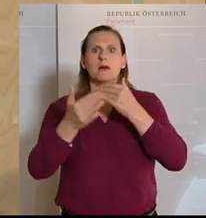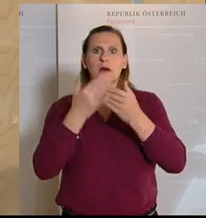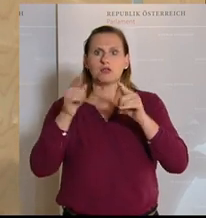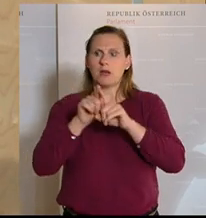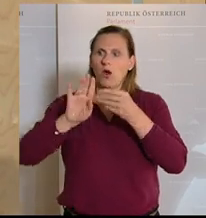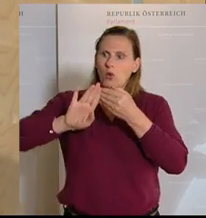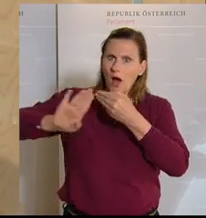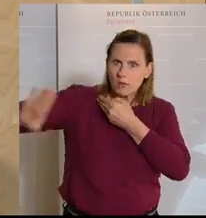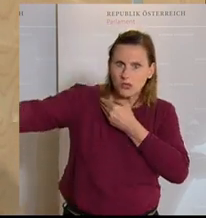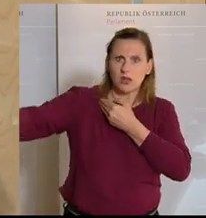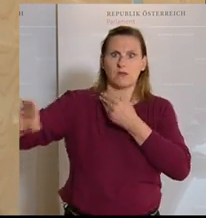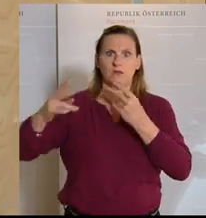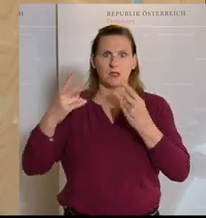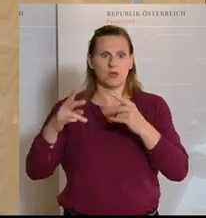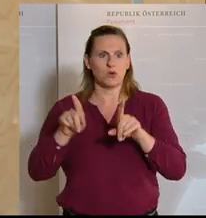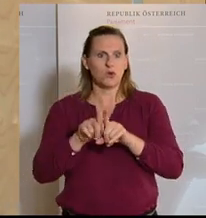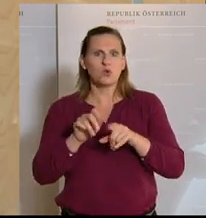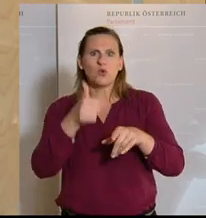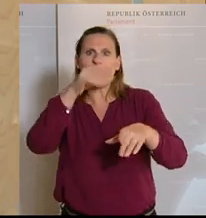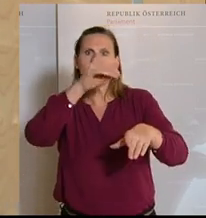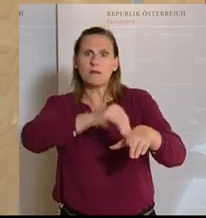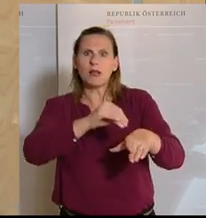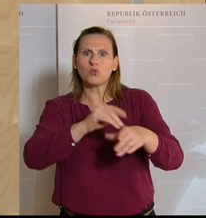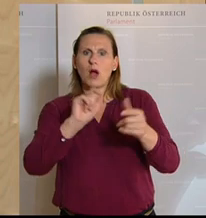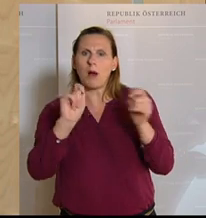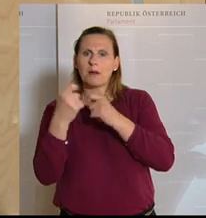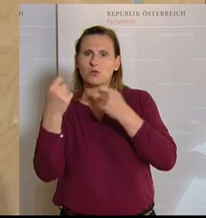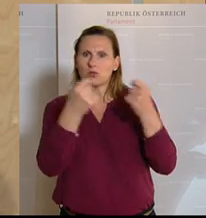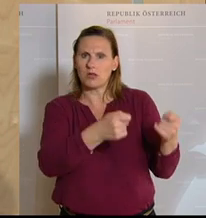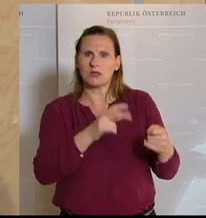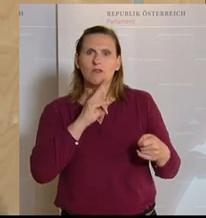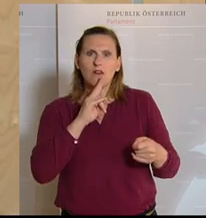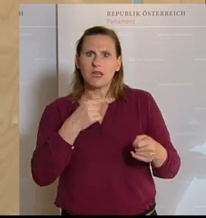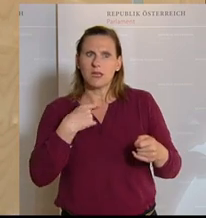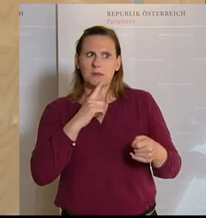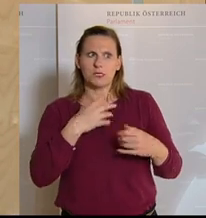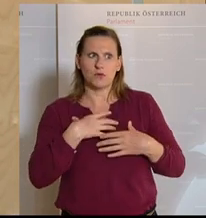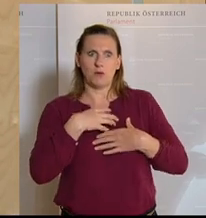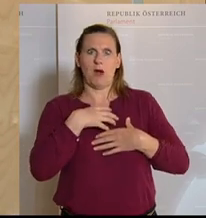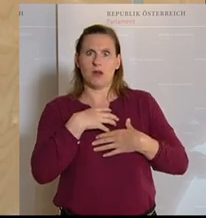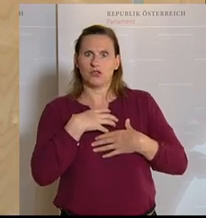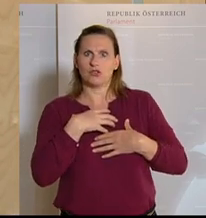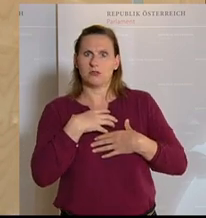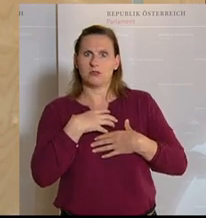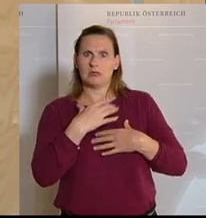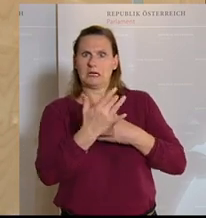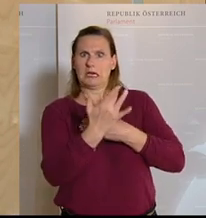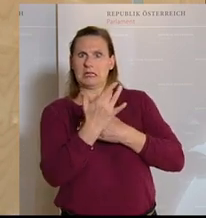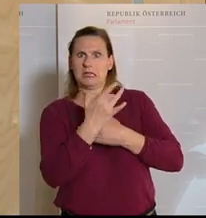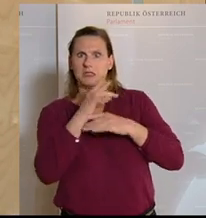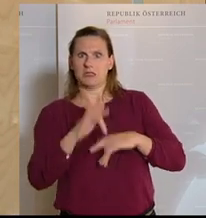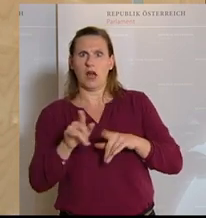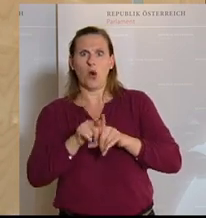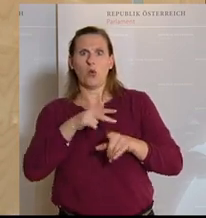dem Abstand halten. Und ein Wort auch zum Abänderungsantrag. Weil ich, um ehrlich zu sein, ein bisschen überrascht war über die Kritik, die hier auch